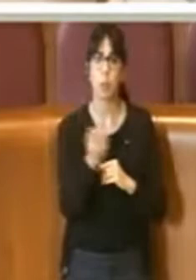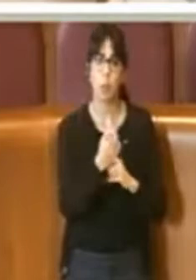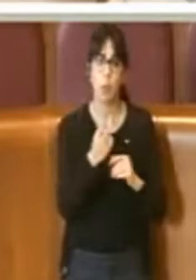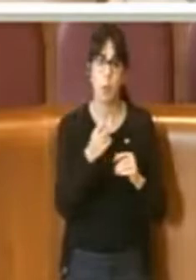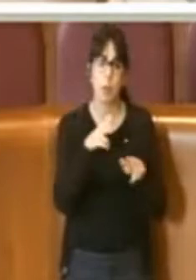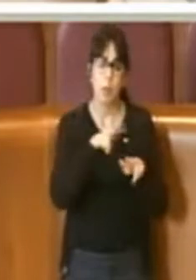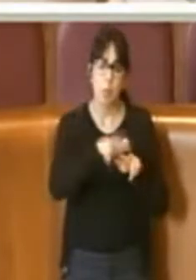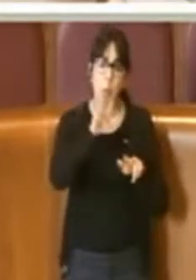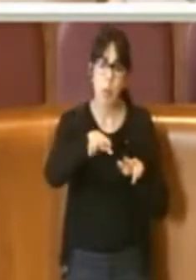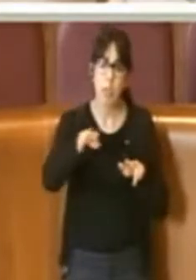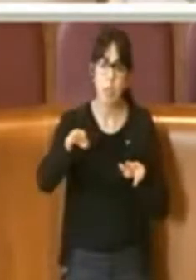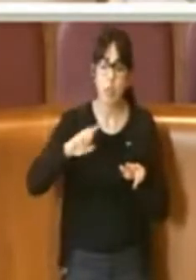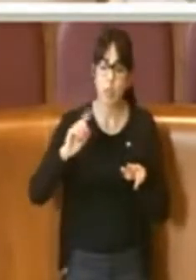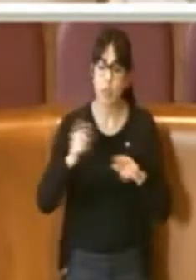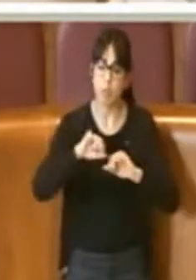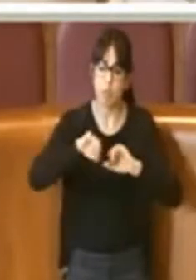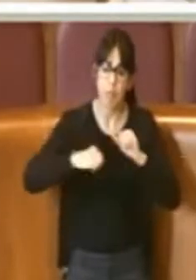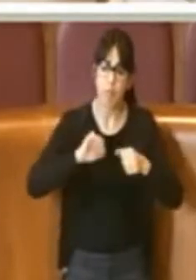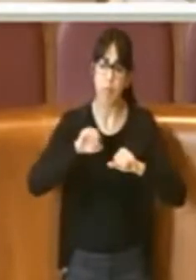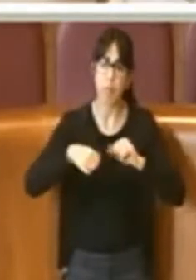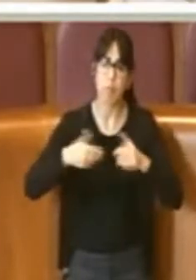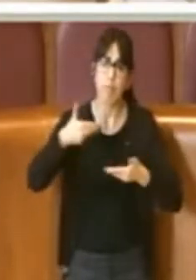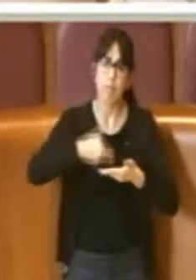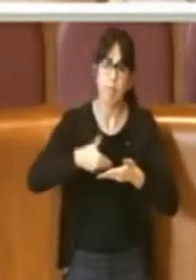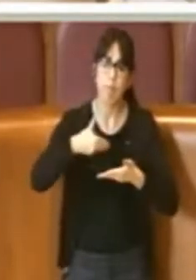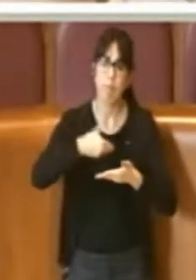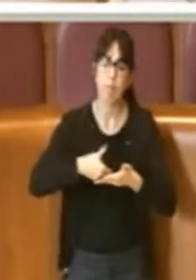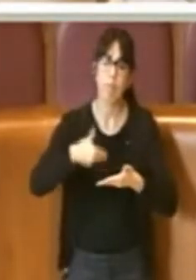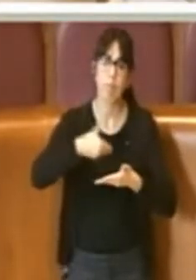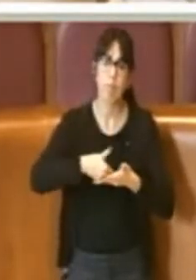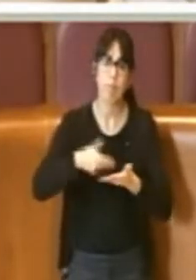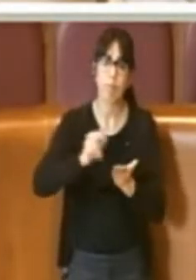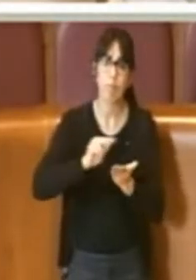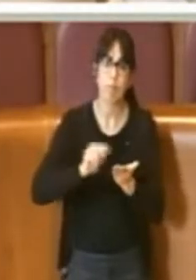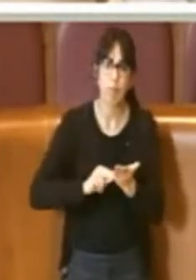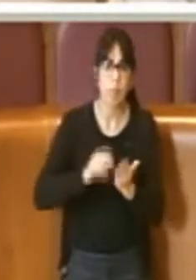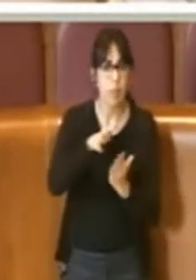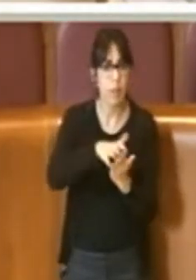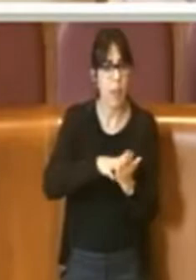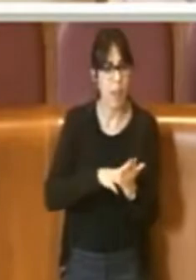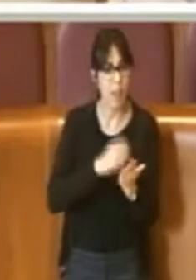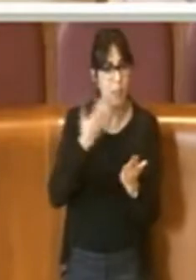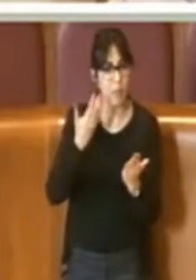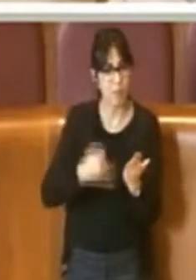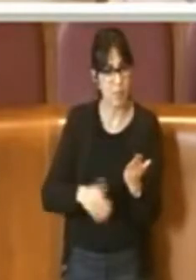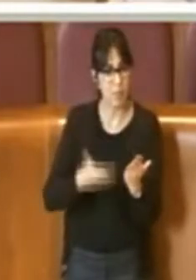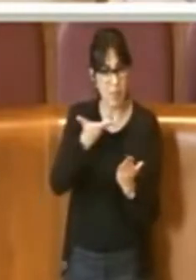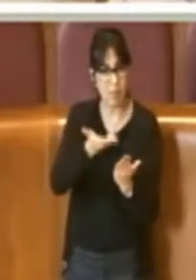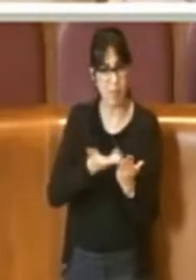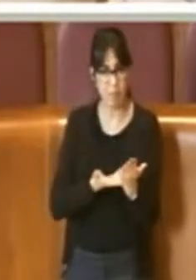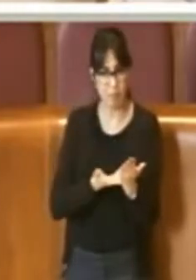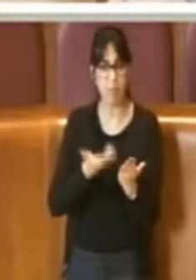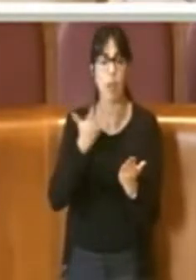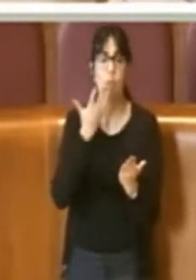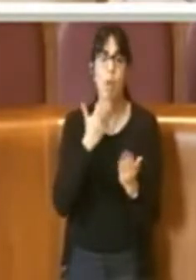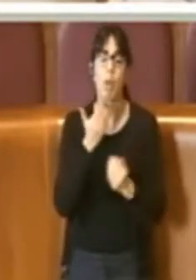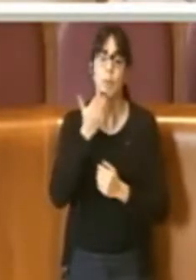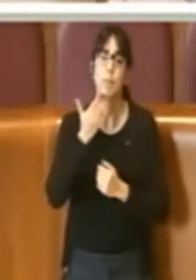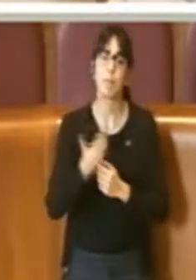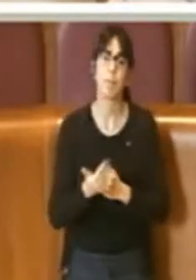sono resi attivi alla formulazione del testo finale. Un ringraziamento a tutti